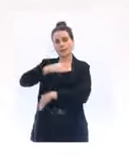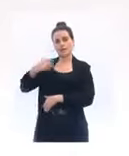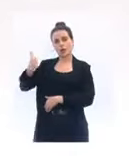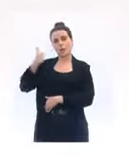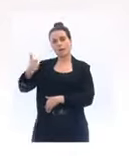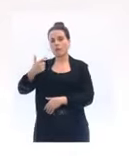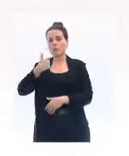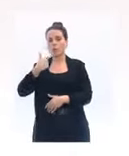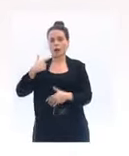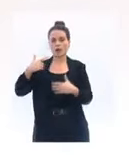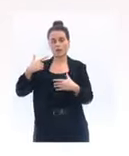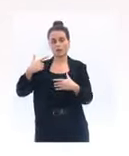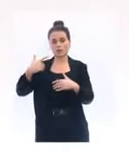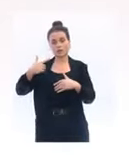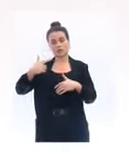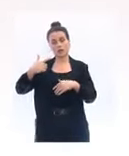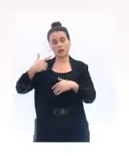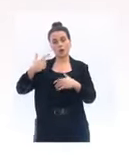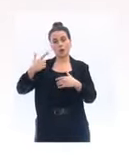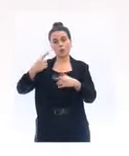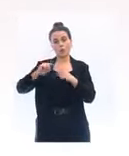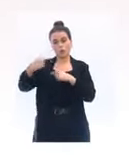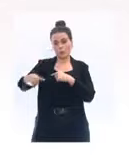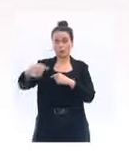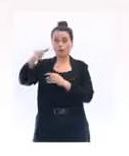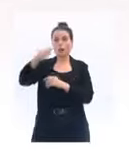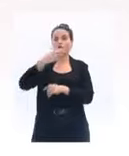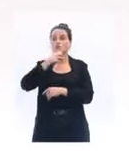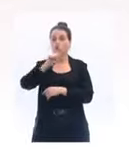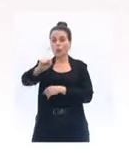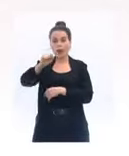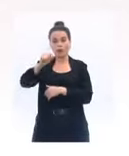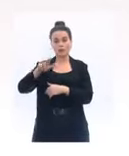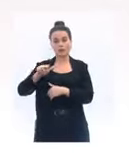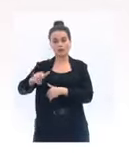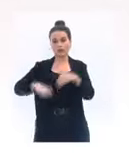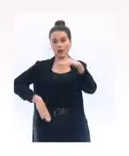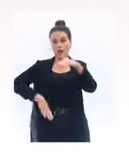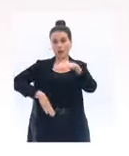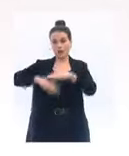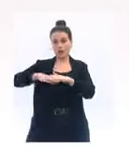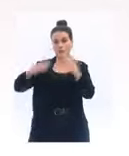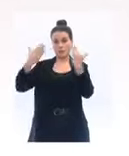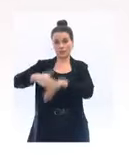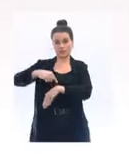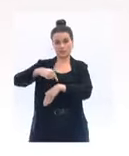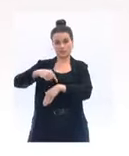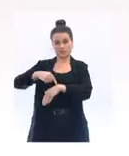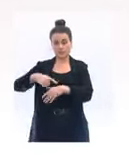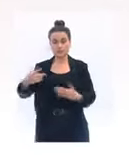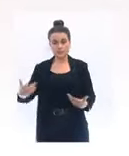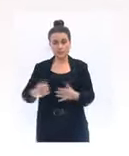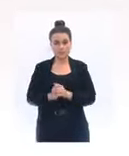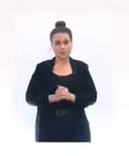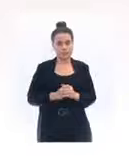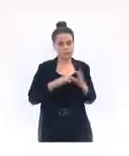Merci beaucoup. Je vais d'abord demander au ministre de l'Éducation nationale de venir me rejoindre. J'en profite effectivement. Merci pour votre question.